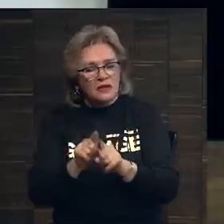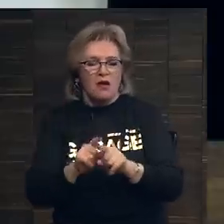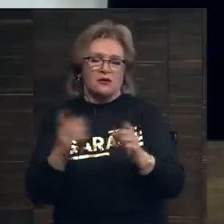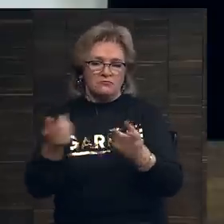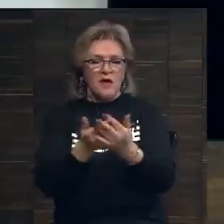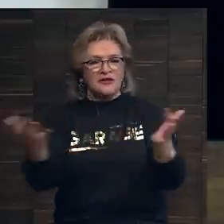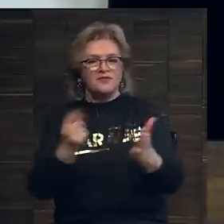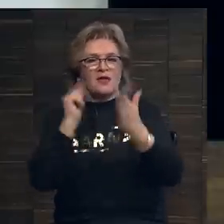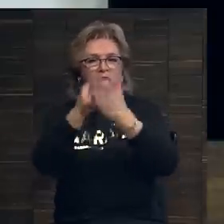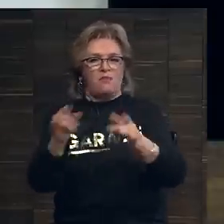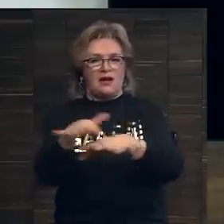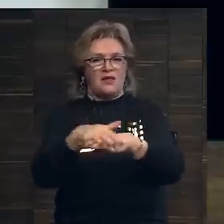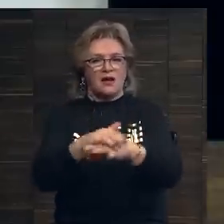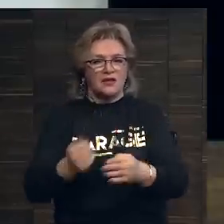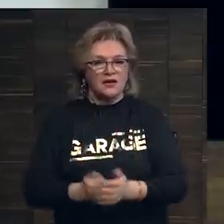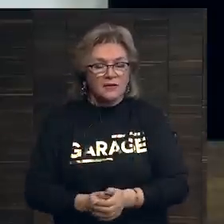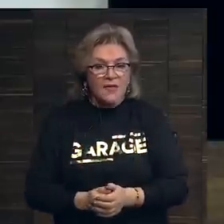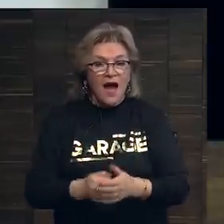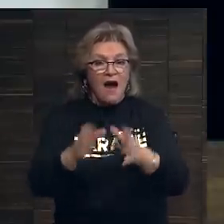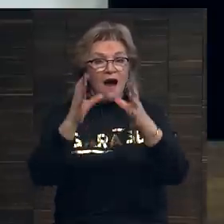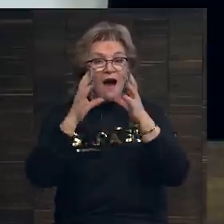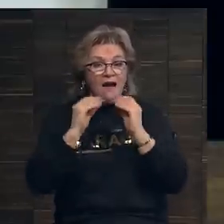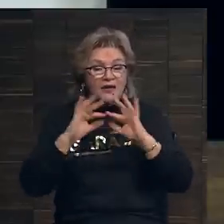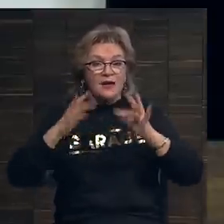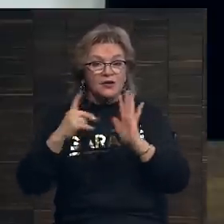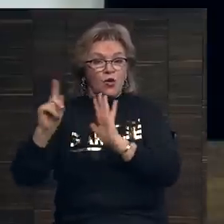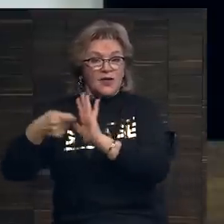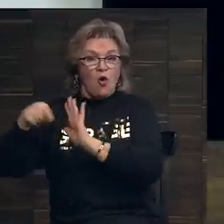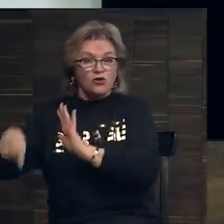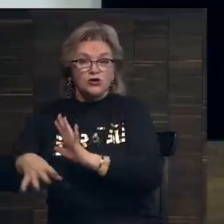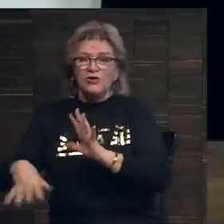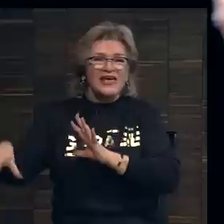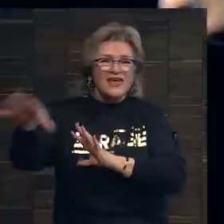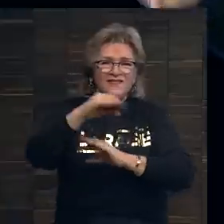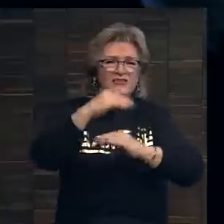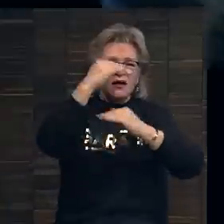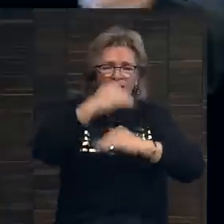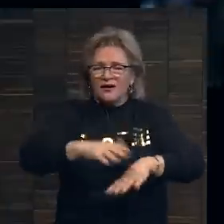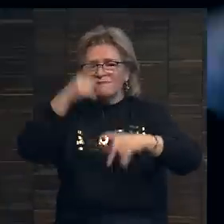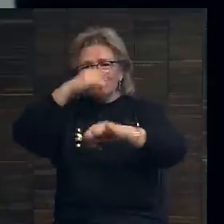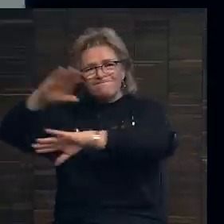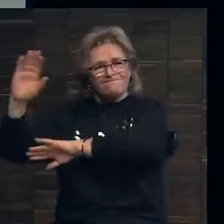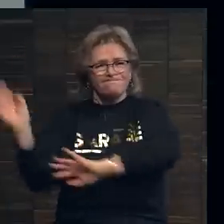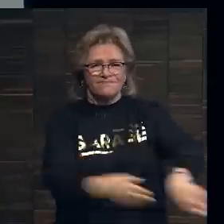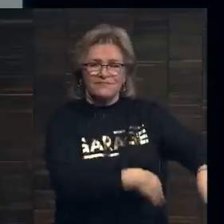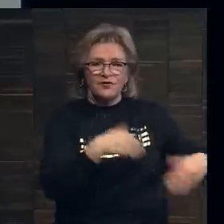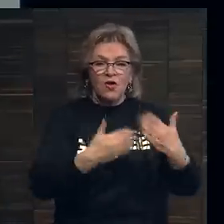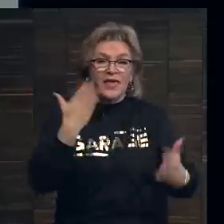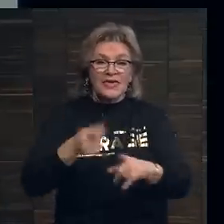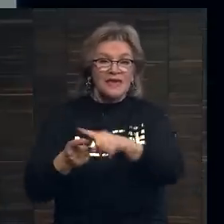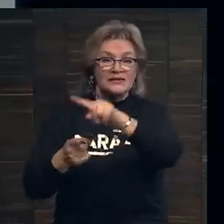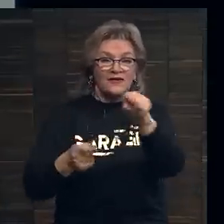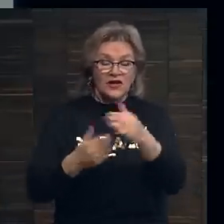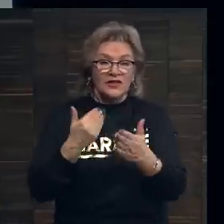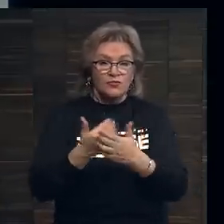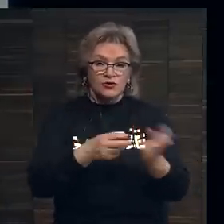произведения попадали на рынок. А вот когда происходит аукцион, все эти принципы летят к чертям. Если вы